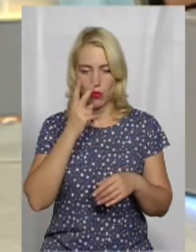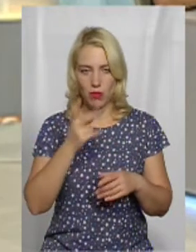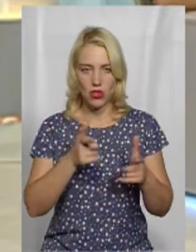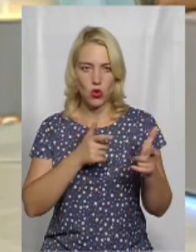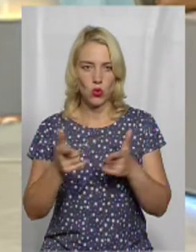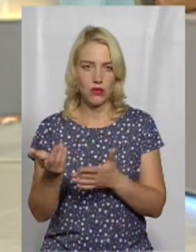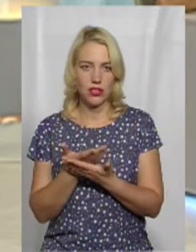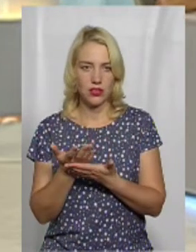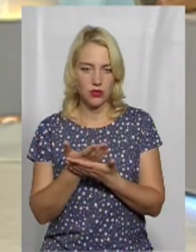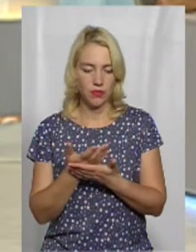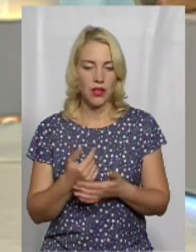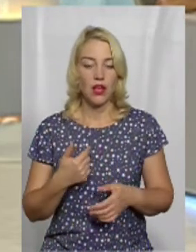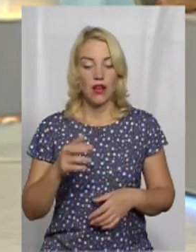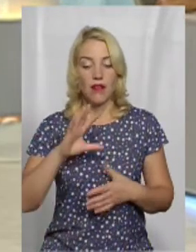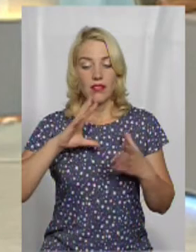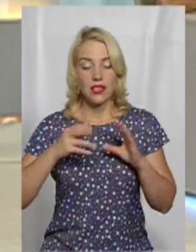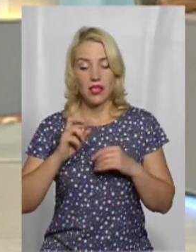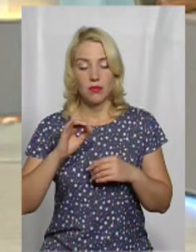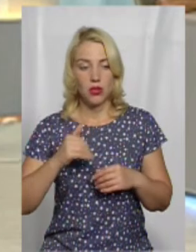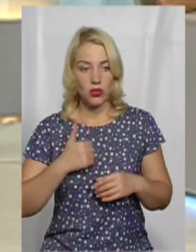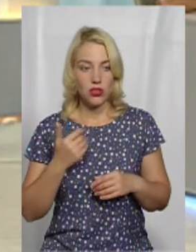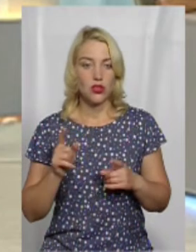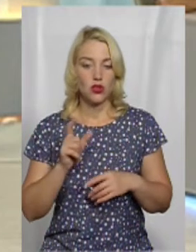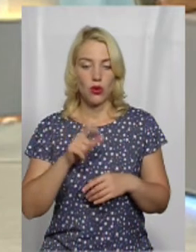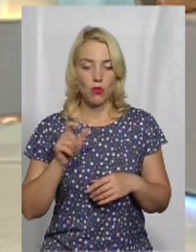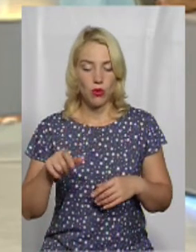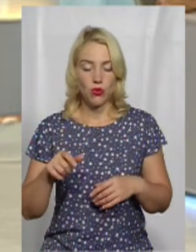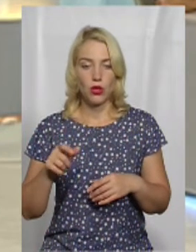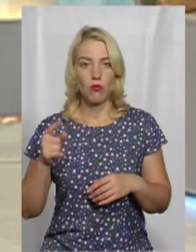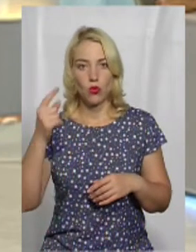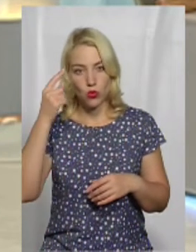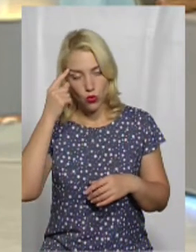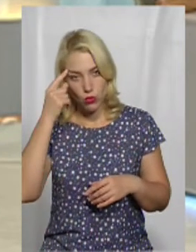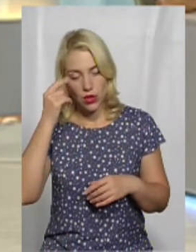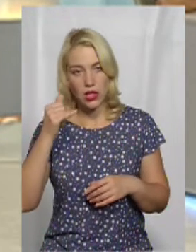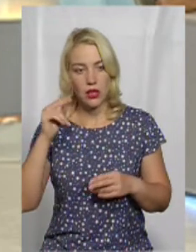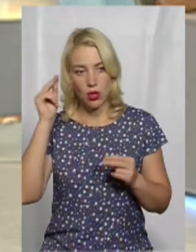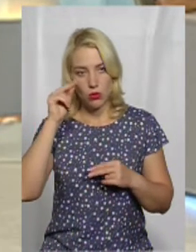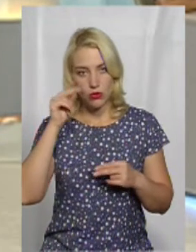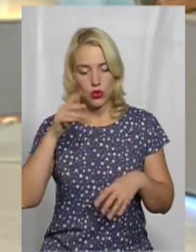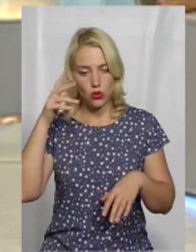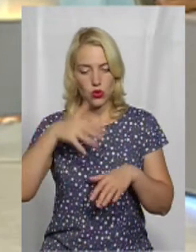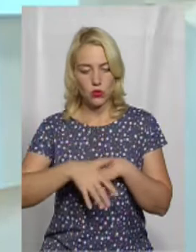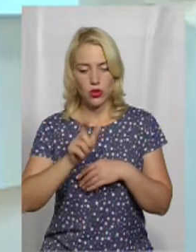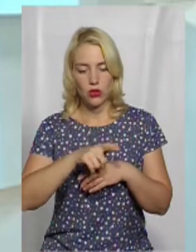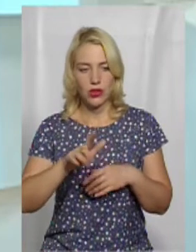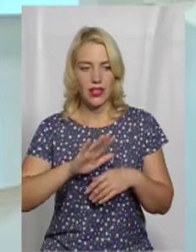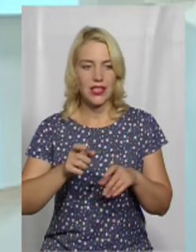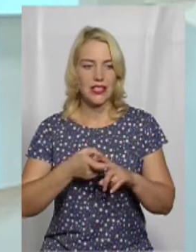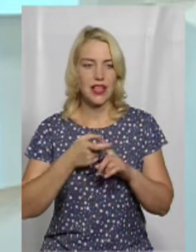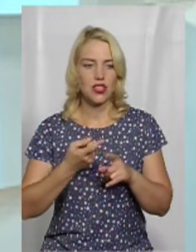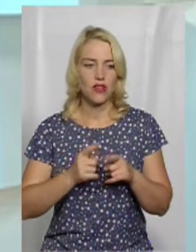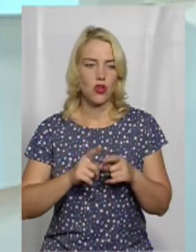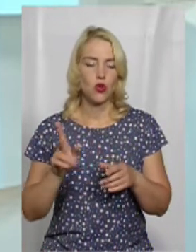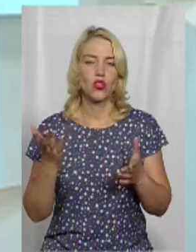Ну, взагалі, хотілося б, щоб люди подумали і повчилися трошки розуміти людей, незалежно від того, чим ті